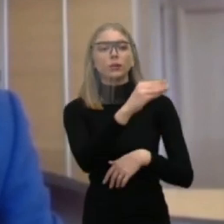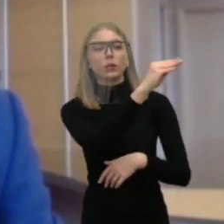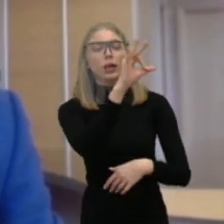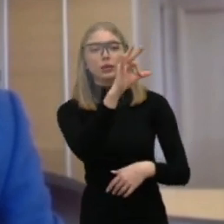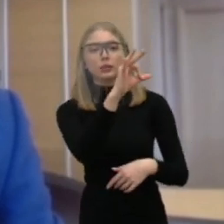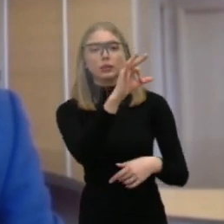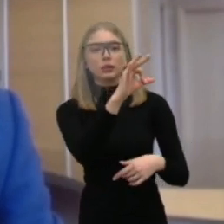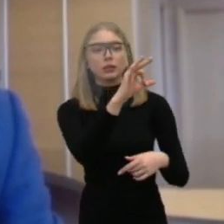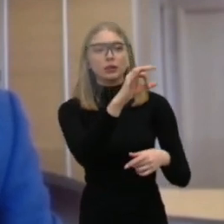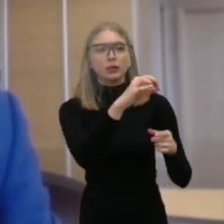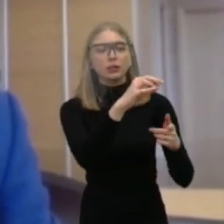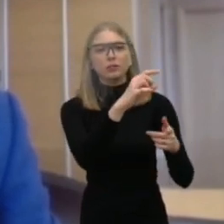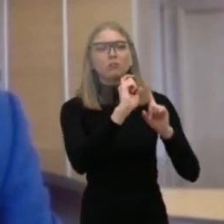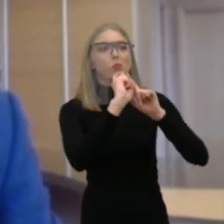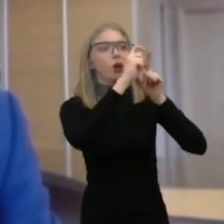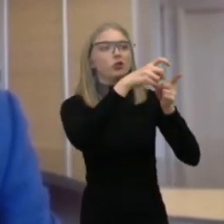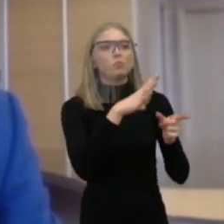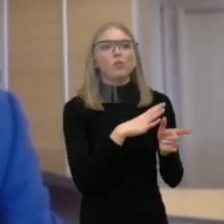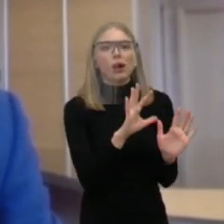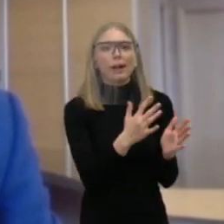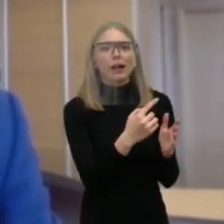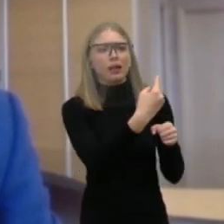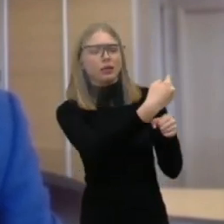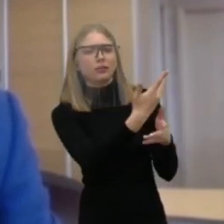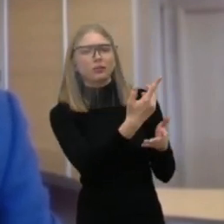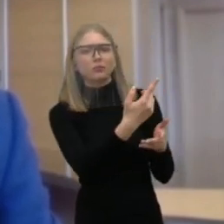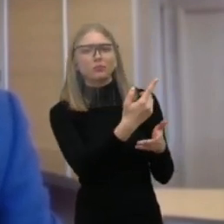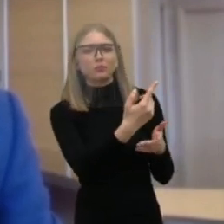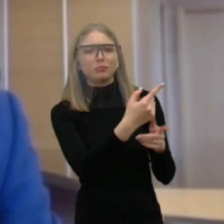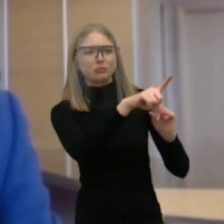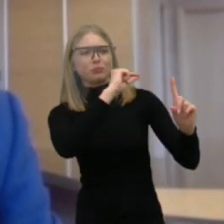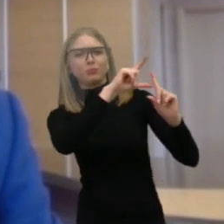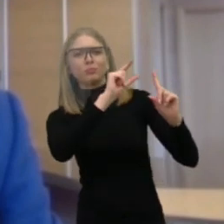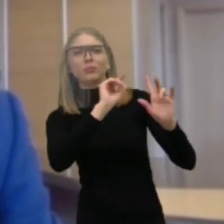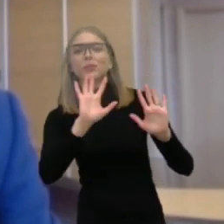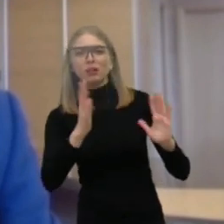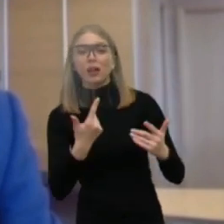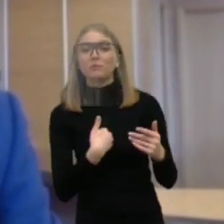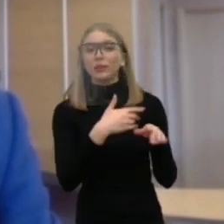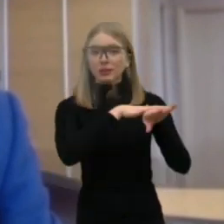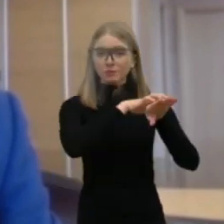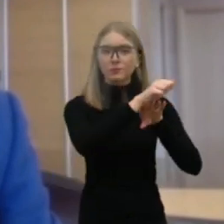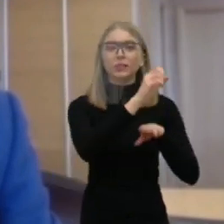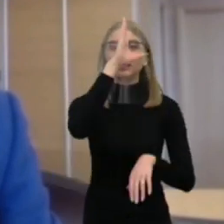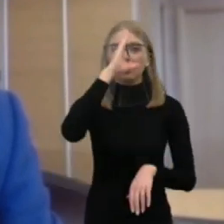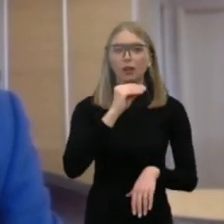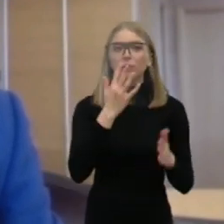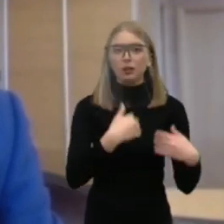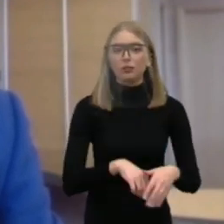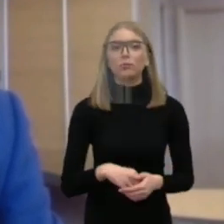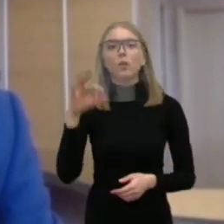priekaištus, kurie yra, aiškiami, pagristai Lietuvai dėl biojai vairovėjai svarbiausių teritorijų apsaugos,